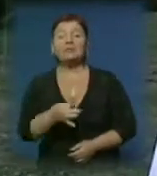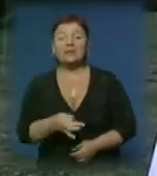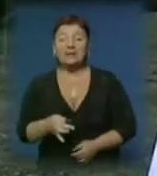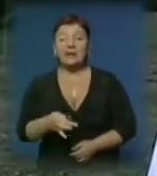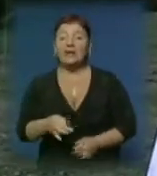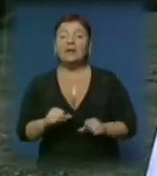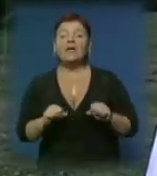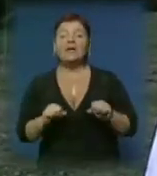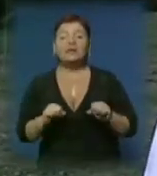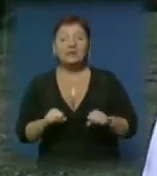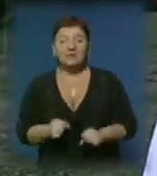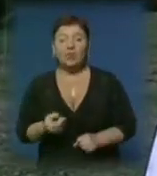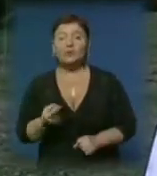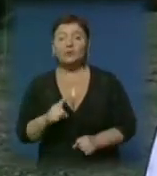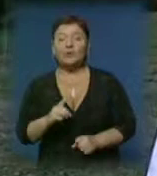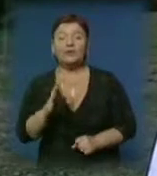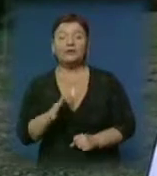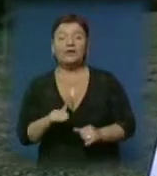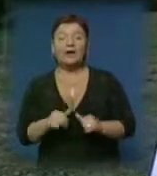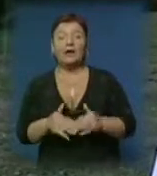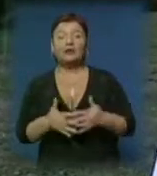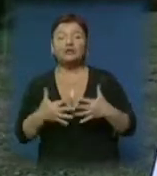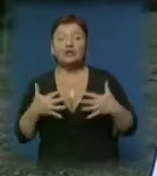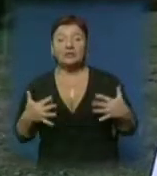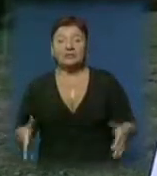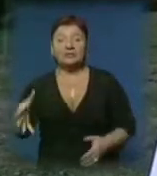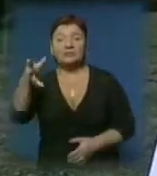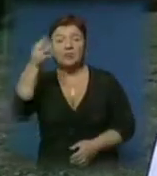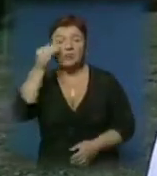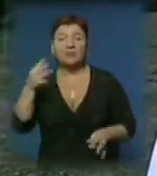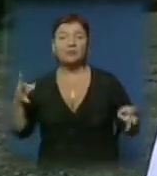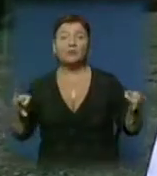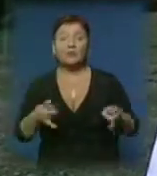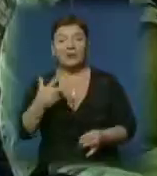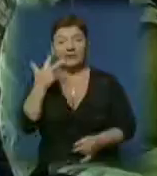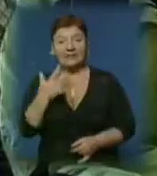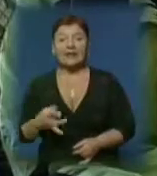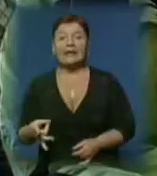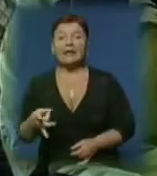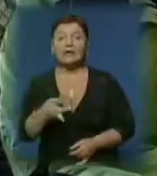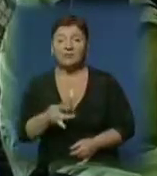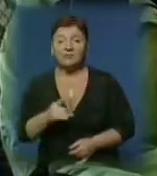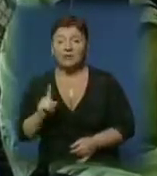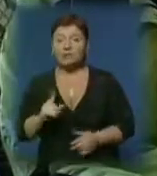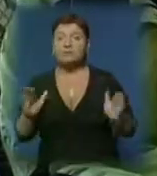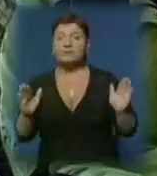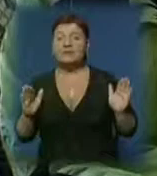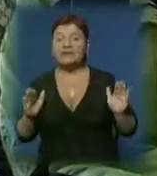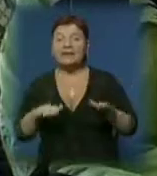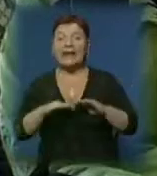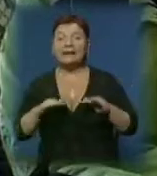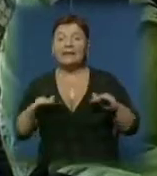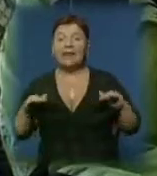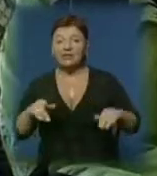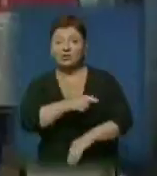можливо тоді буде розширюватися. І вони будуть вираховувати потреби на три райони. Щоб зберегти дитячу хірургію, у